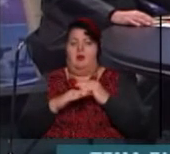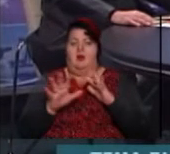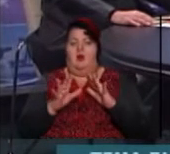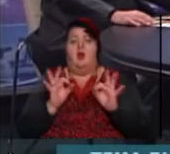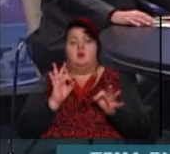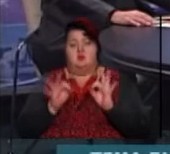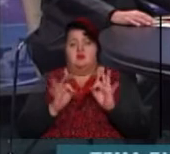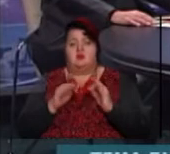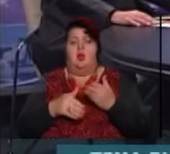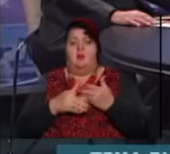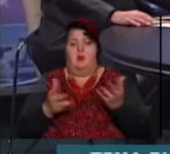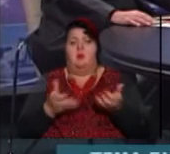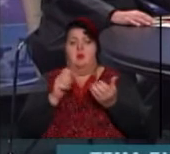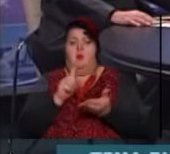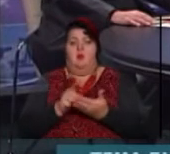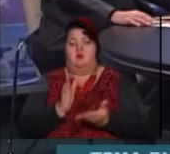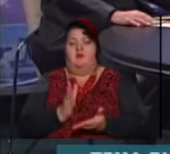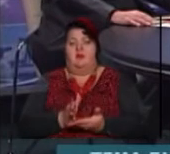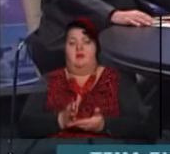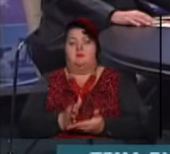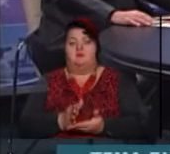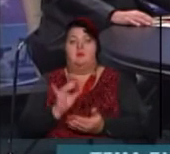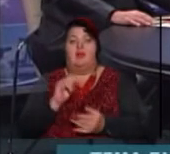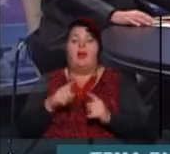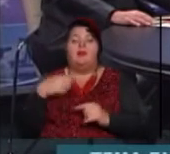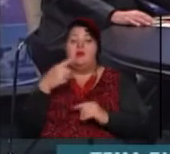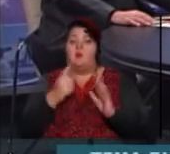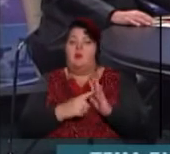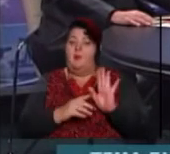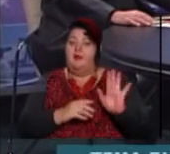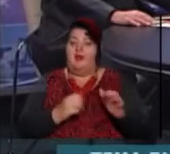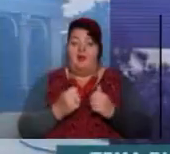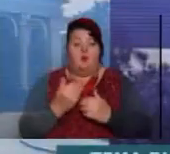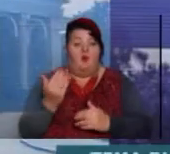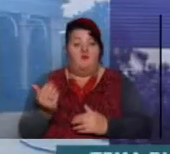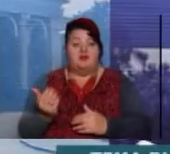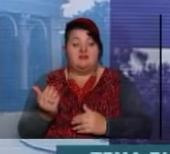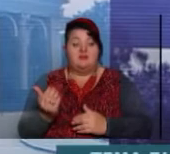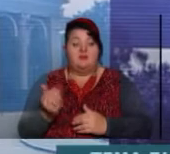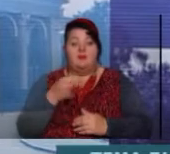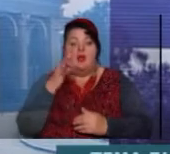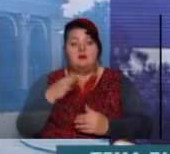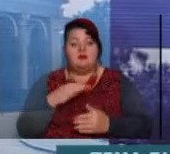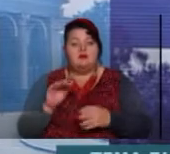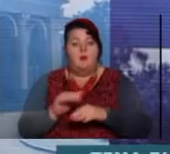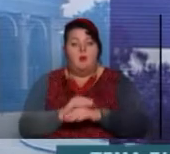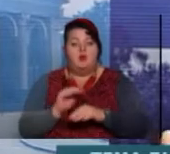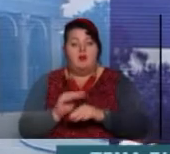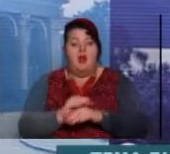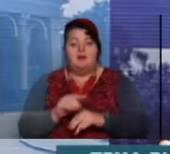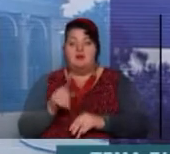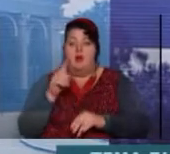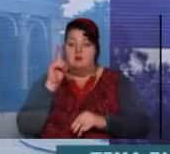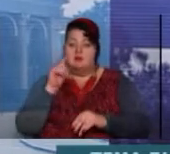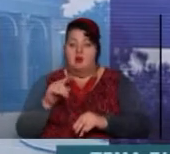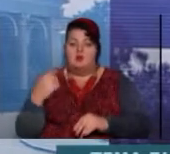звичайно, є підтримка обов'язково. І наступне питання до вас. Скажіть, будь ласка, я знаю, що